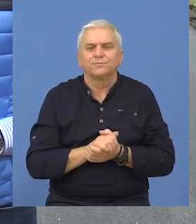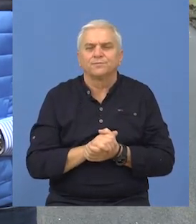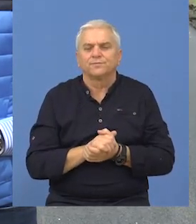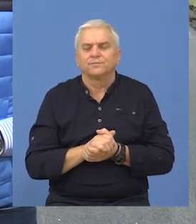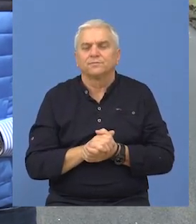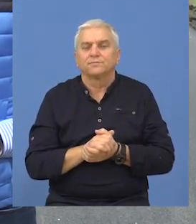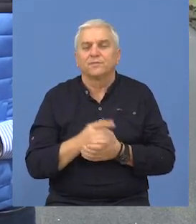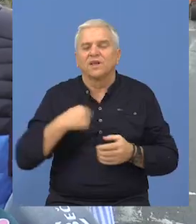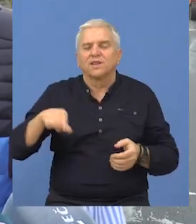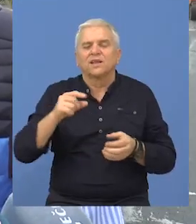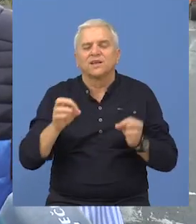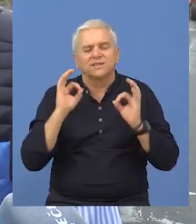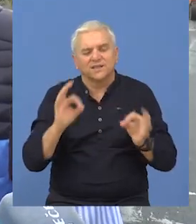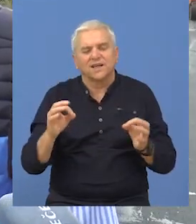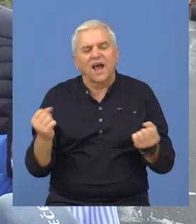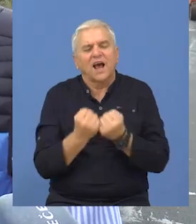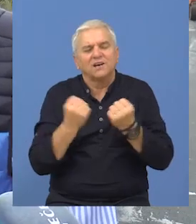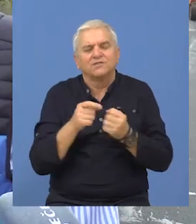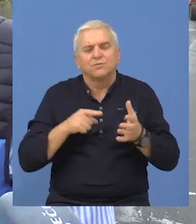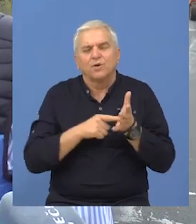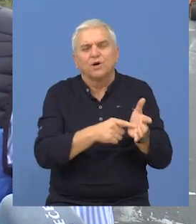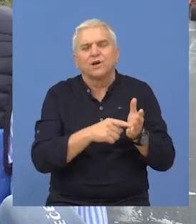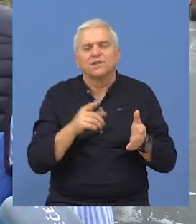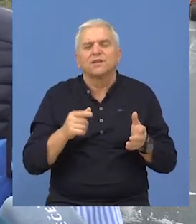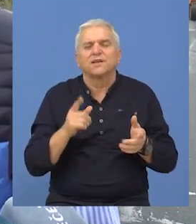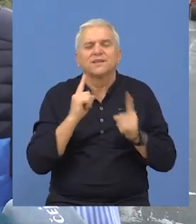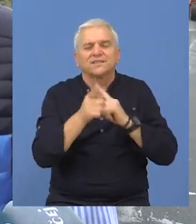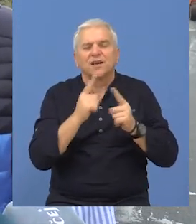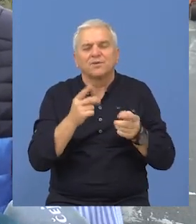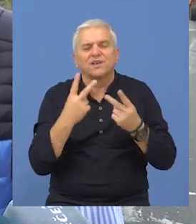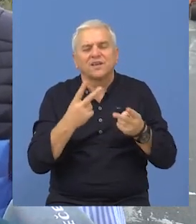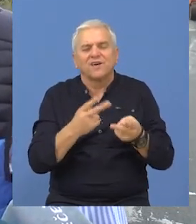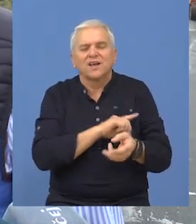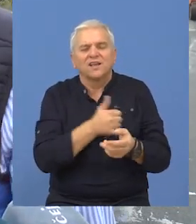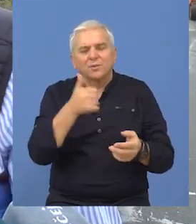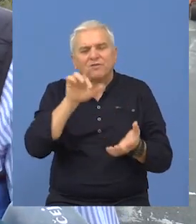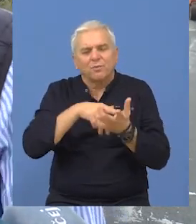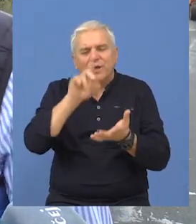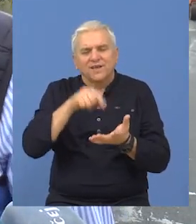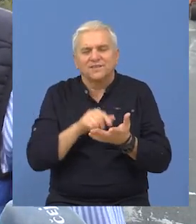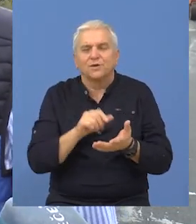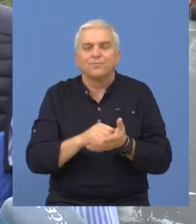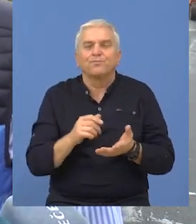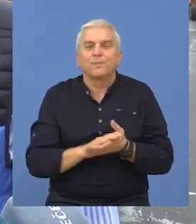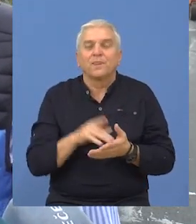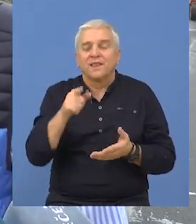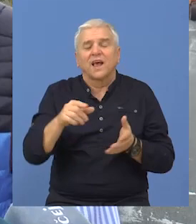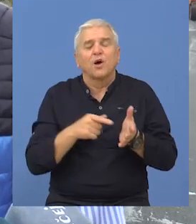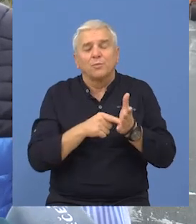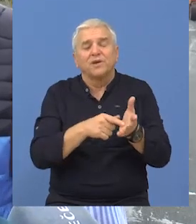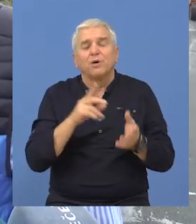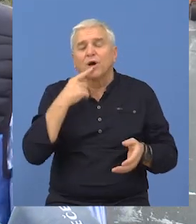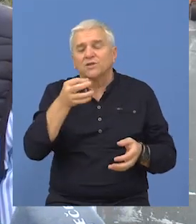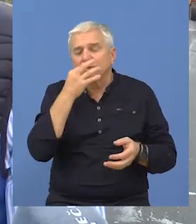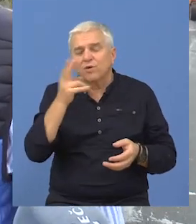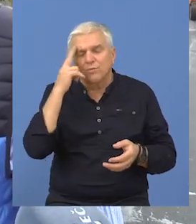smetanog i bezbednog saobraćaja. Našim konkretnim aktivnostima pokazujemo da nam je saobraćaj na infrastruktura jedan od prioriteta, jer na